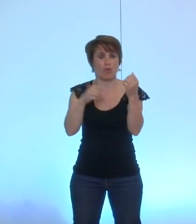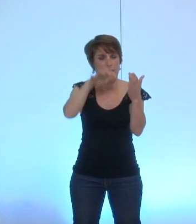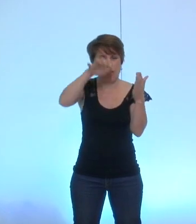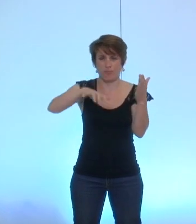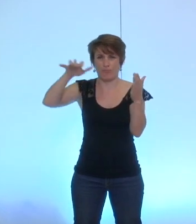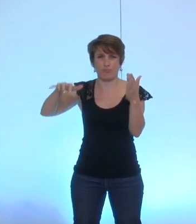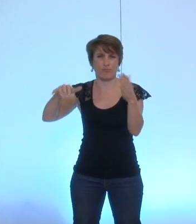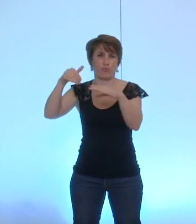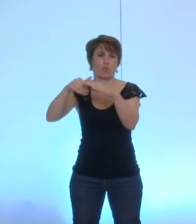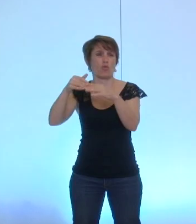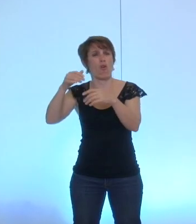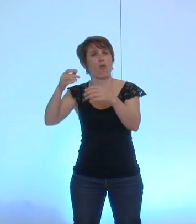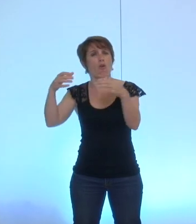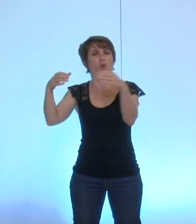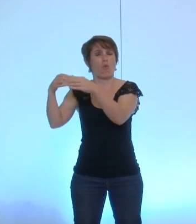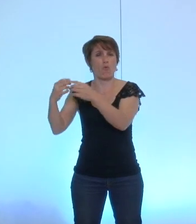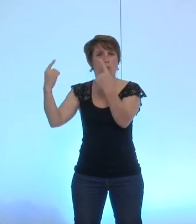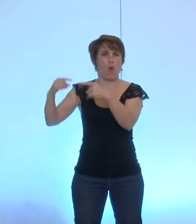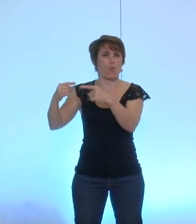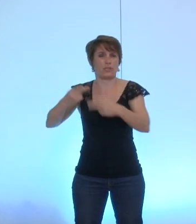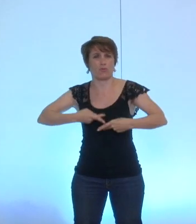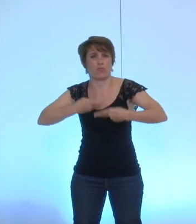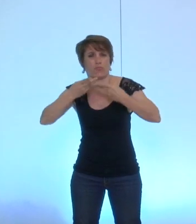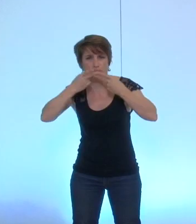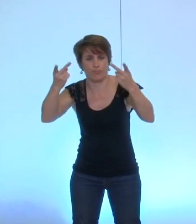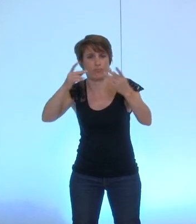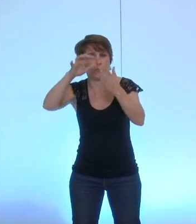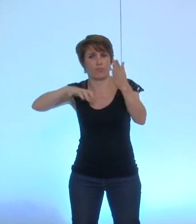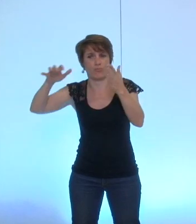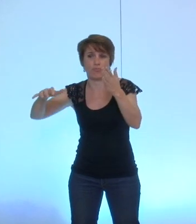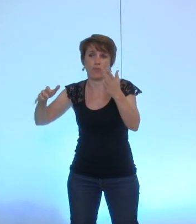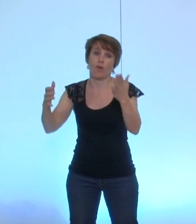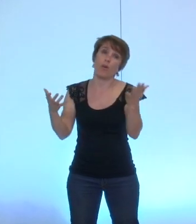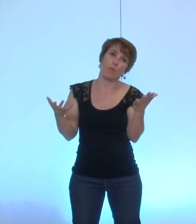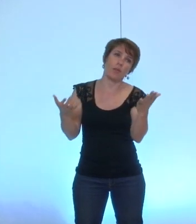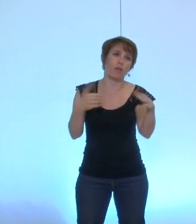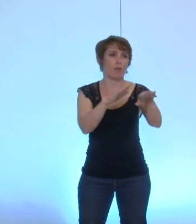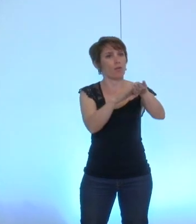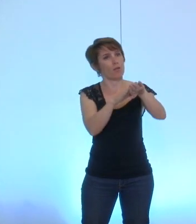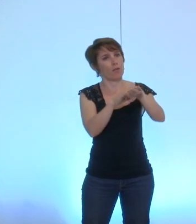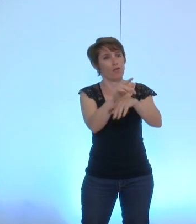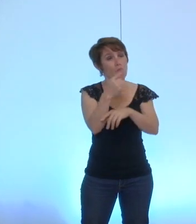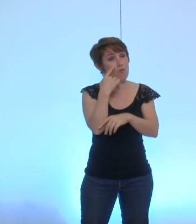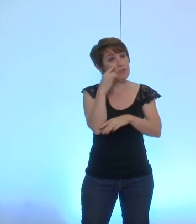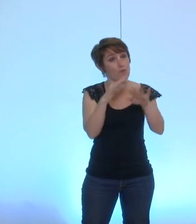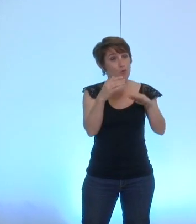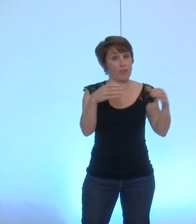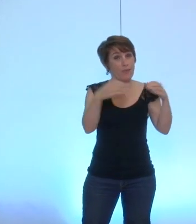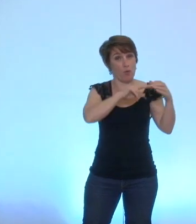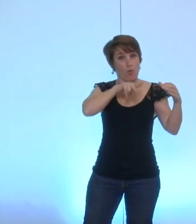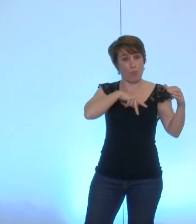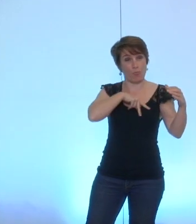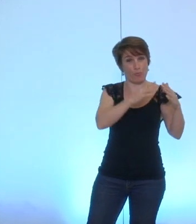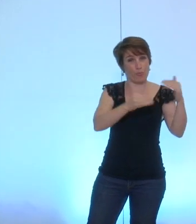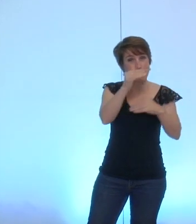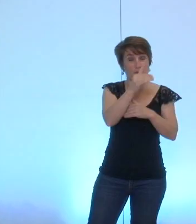la proportion de la tribune de la majorité est bien moins importante dans ce mandat que ce qu'elle était dans le